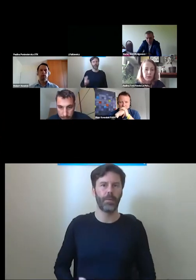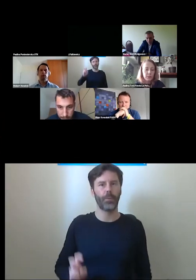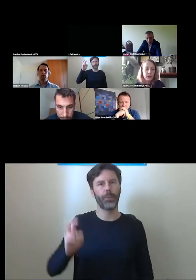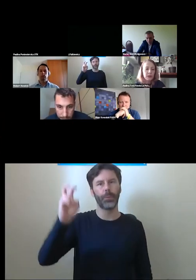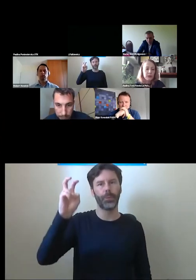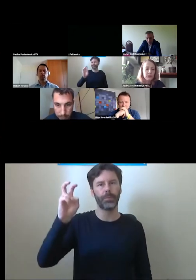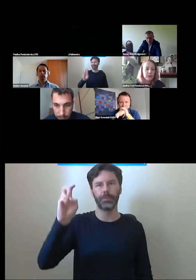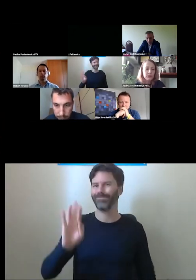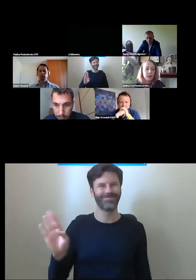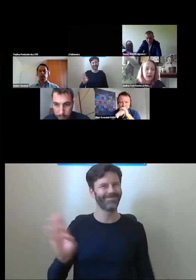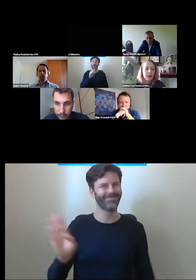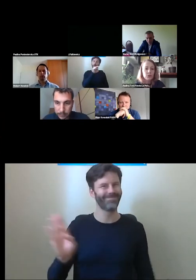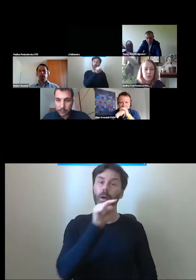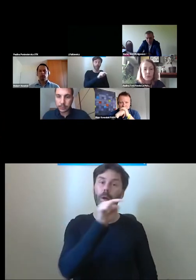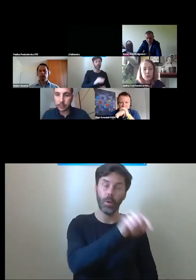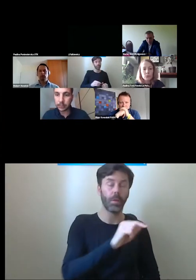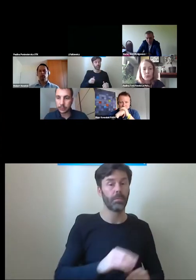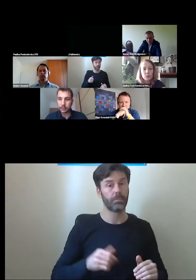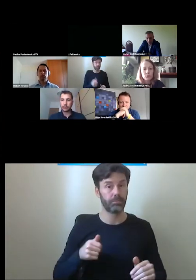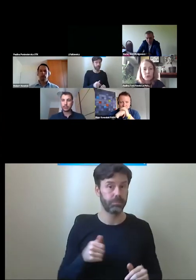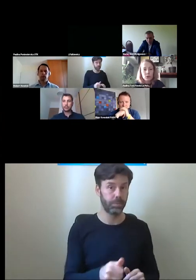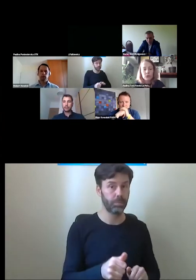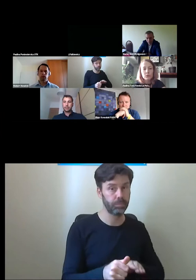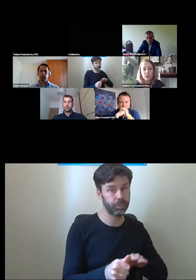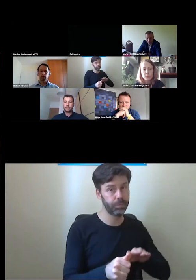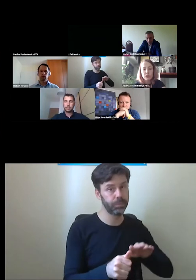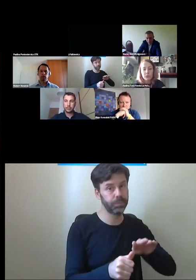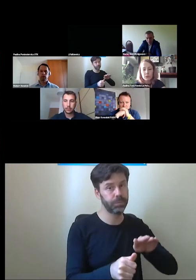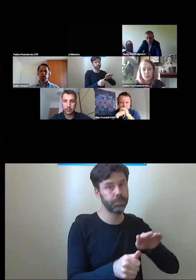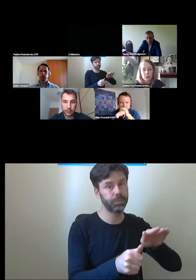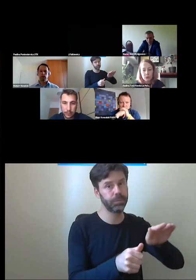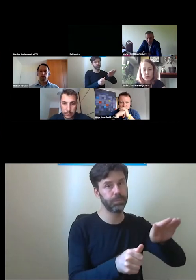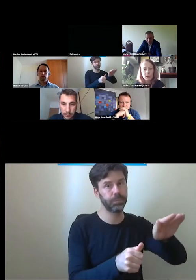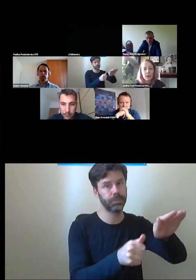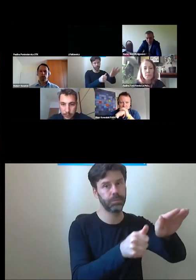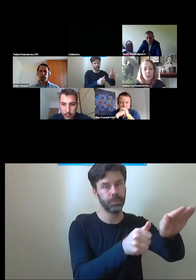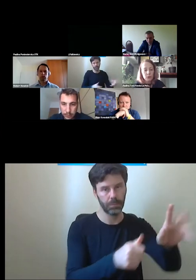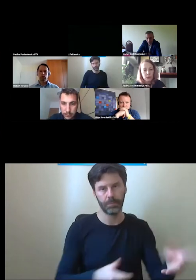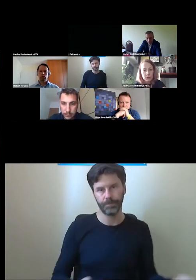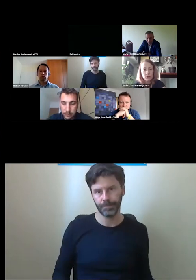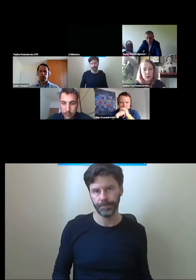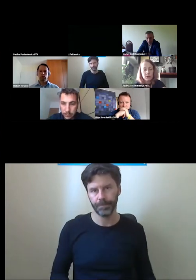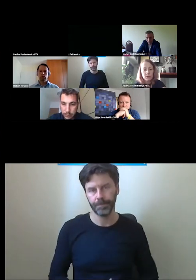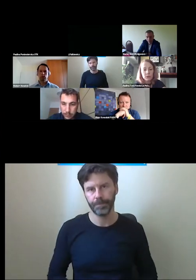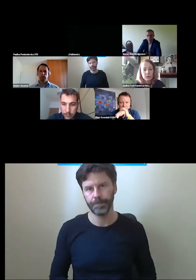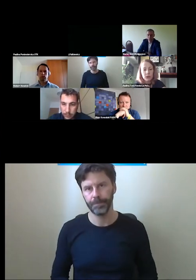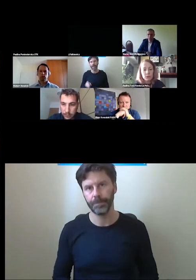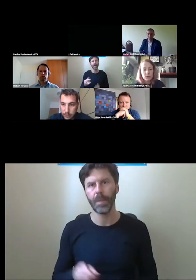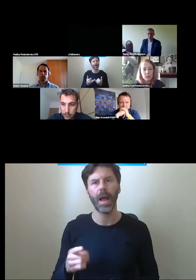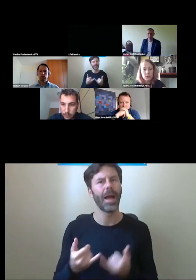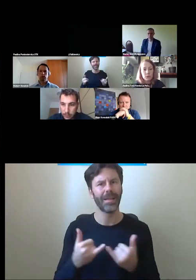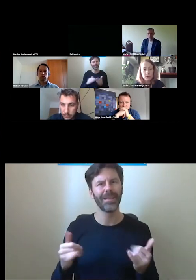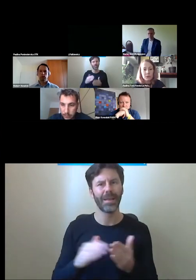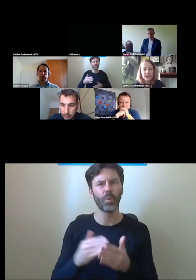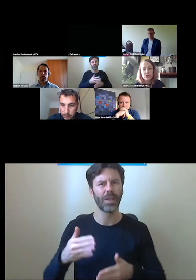piętra. A czym innym są podnośniki ukośne, czyli właśnie to platformy przyschodowe. One faktycznie wydają